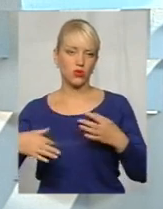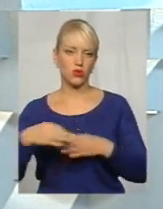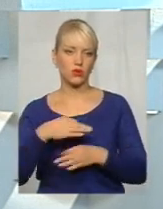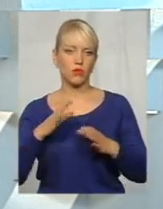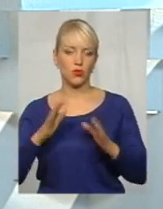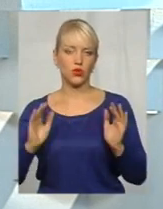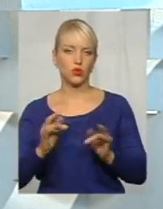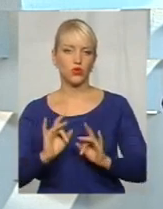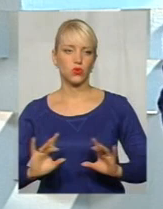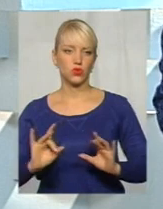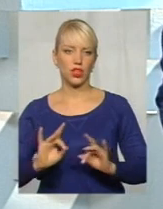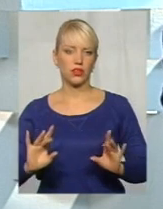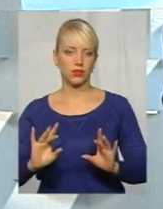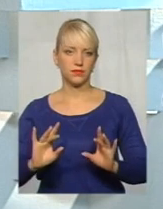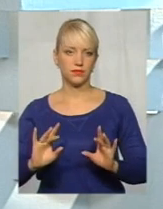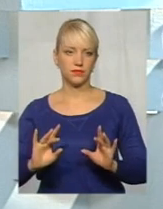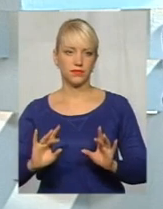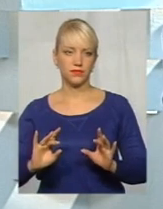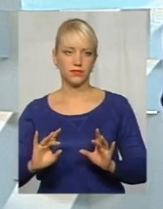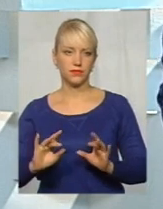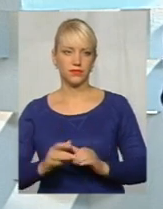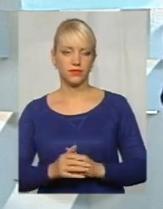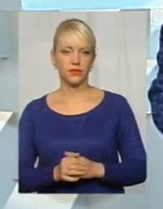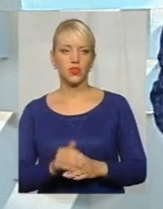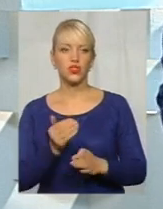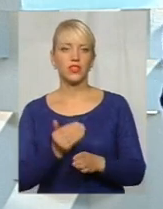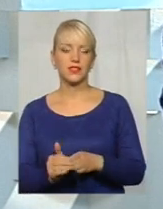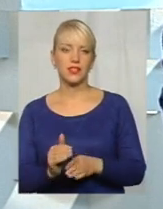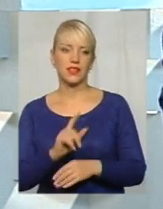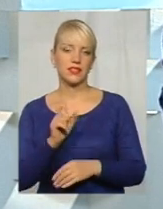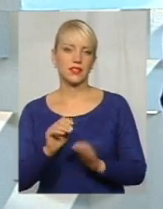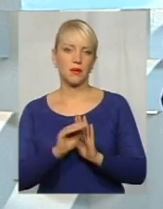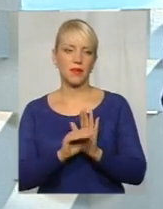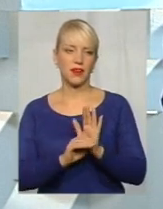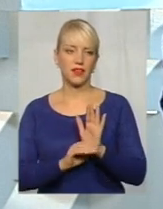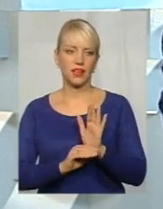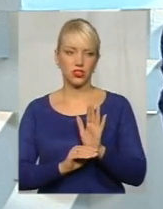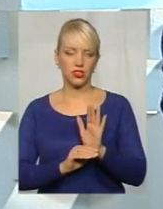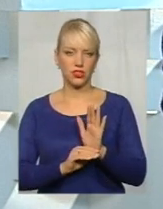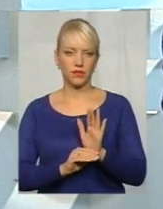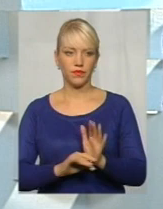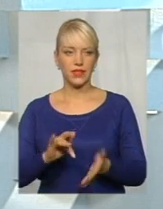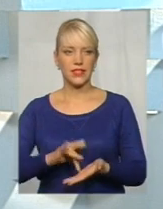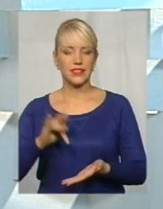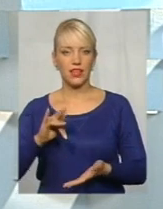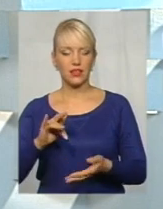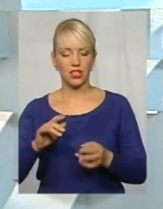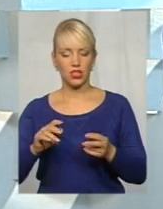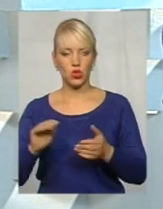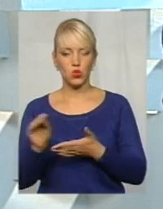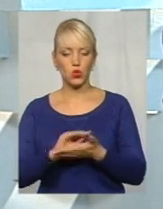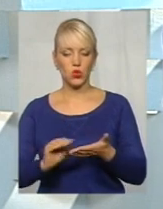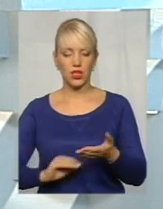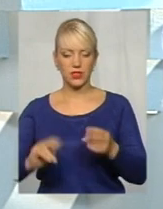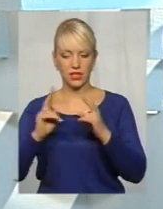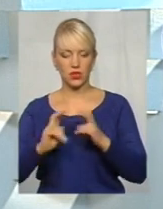сюжет, власне, частина із передачі Центру журналістських розслідувань